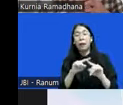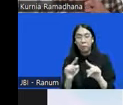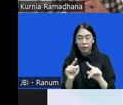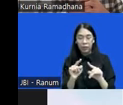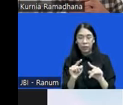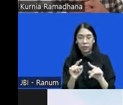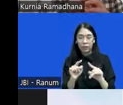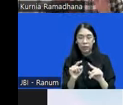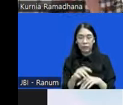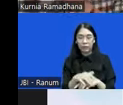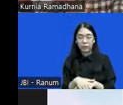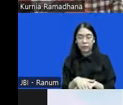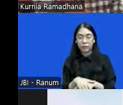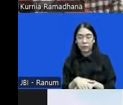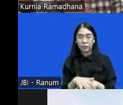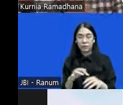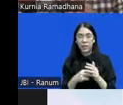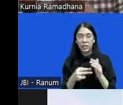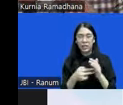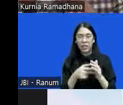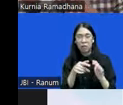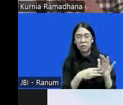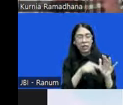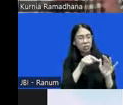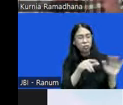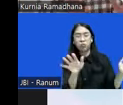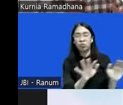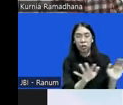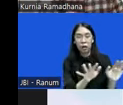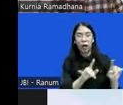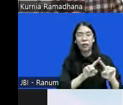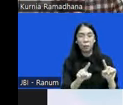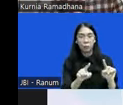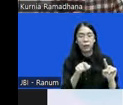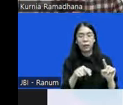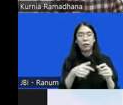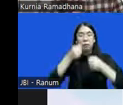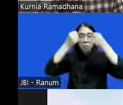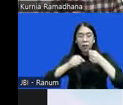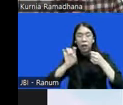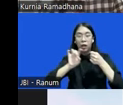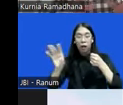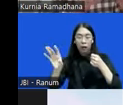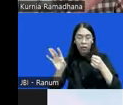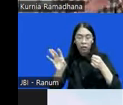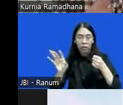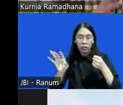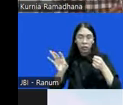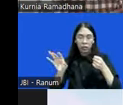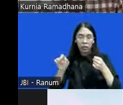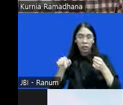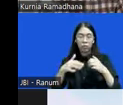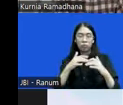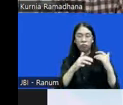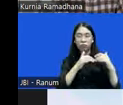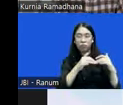bukan di sana persoalannya. Namun pada tindak pidana lain, dan itu tidak terakomodir